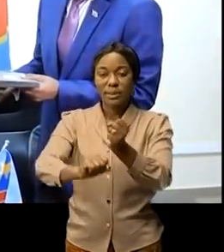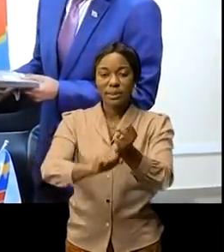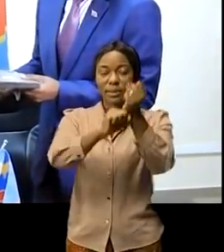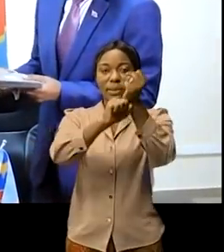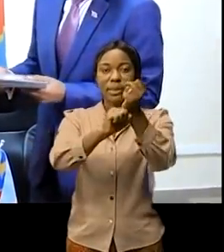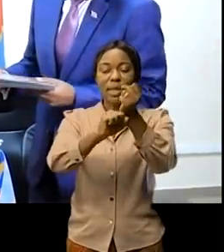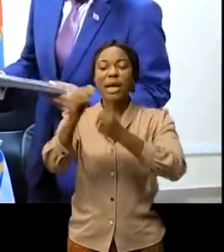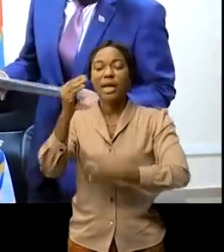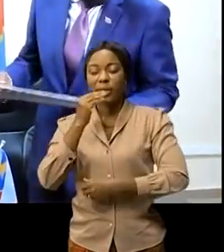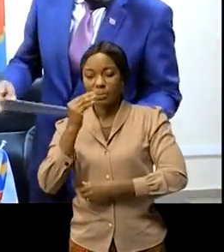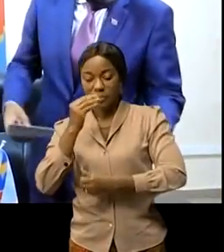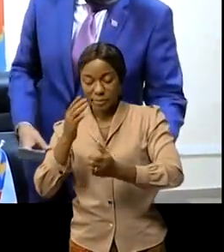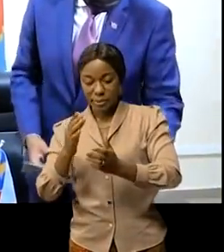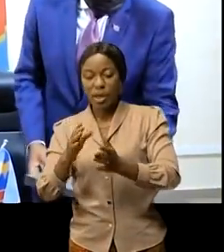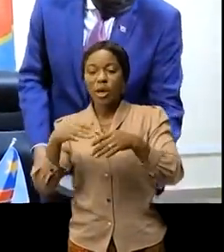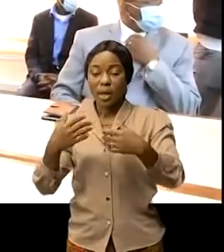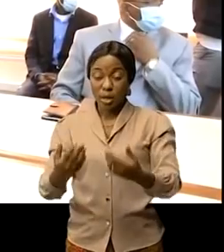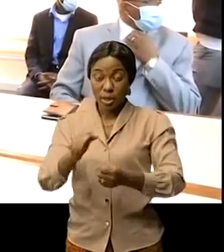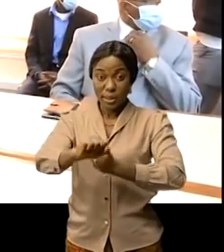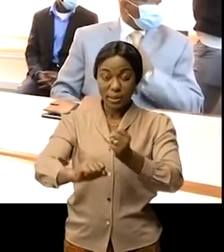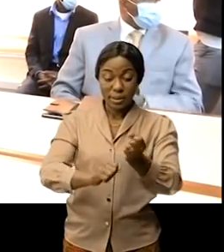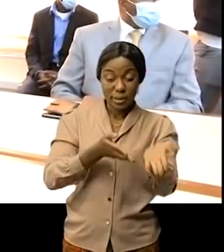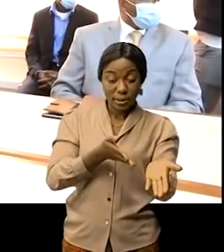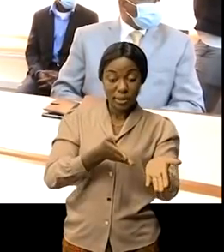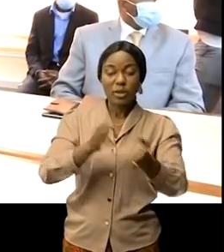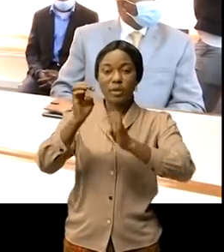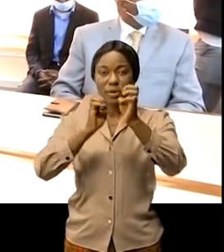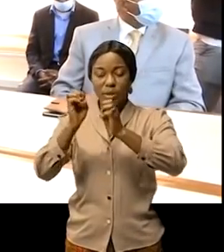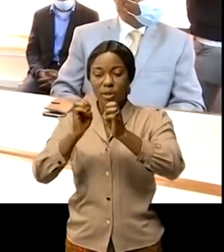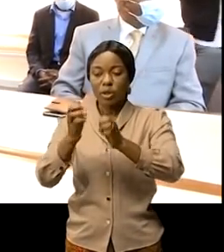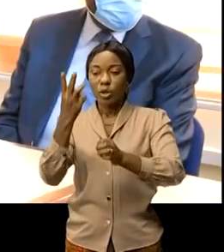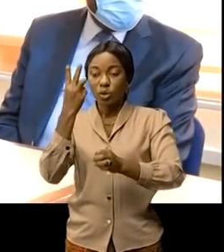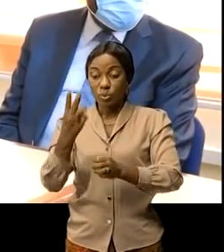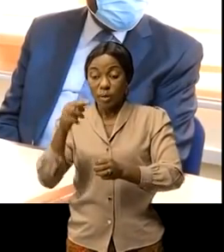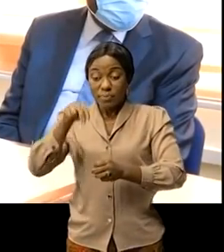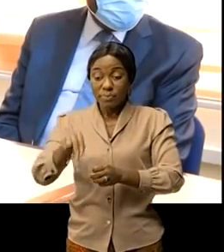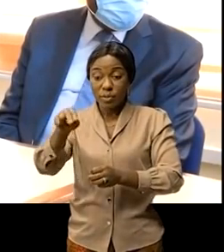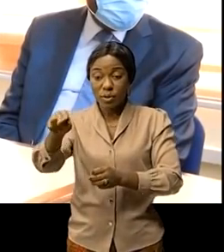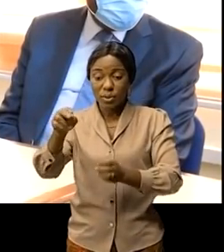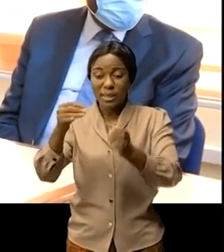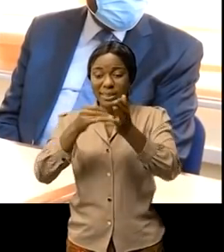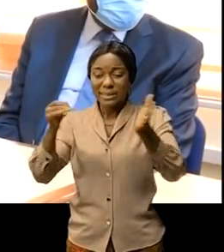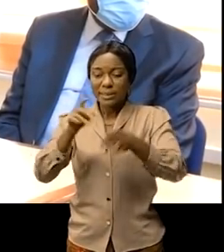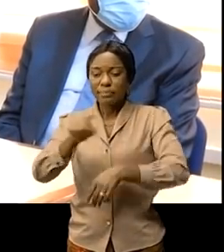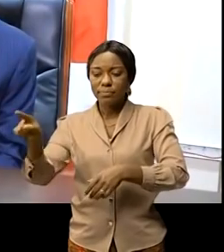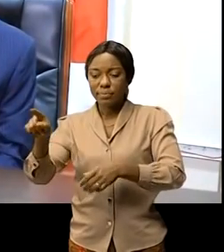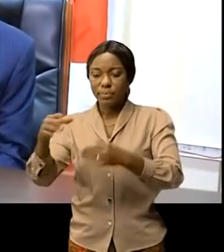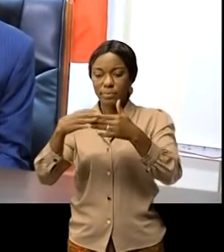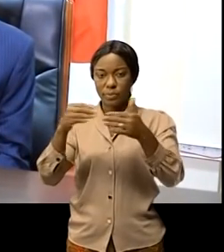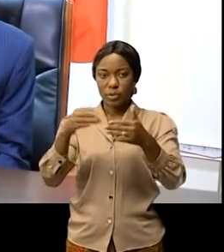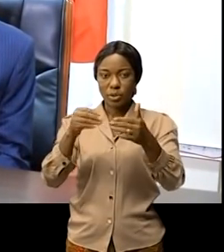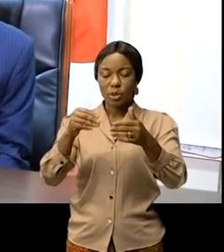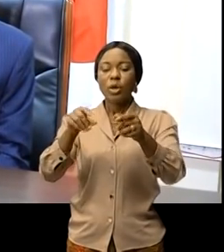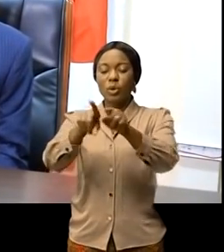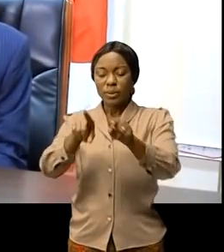alimentaire. Cette assistance alimentaire s'évalue à 3,7 millions de dollars américains. L'ambassadeur du